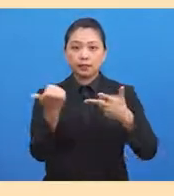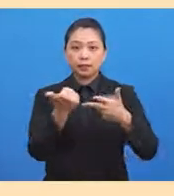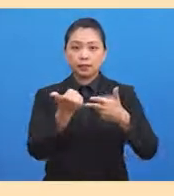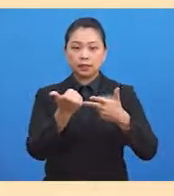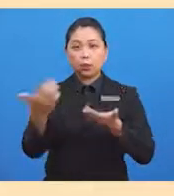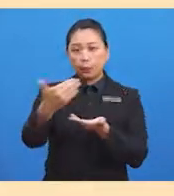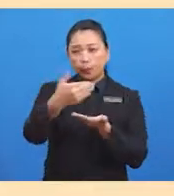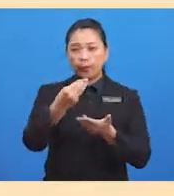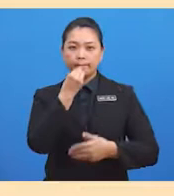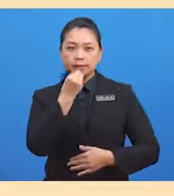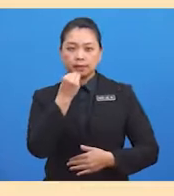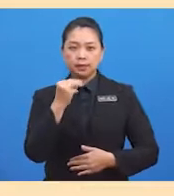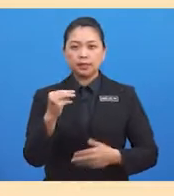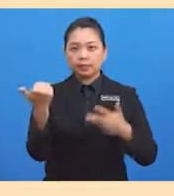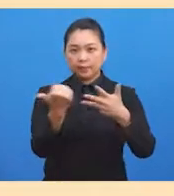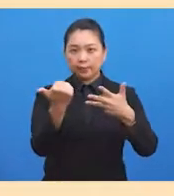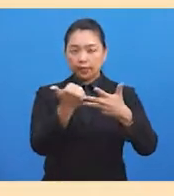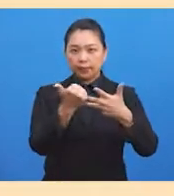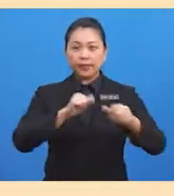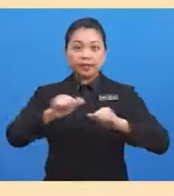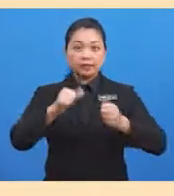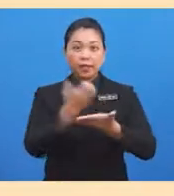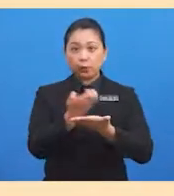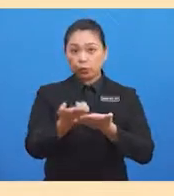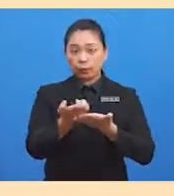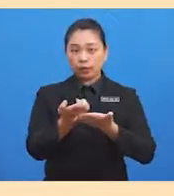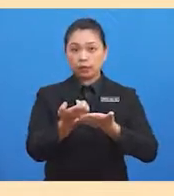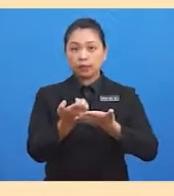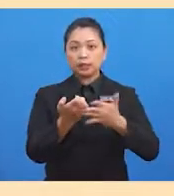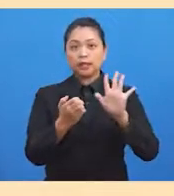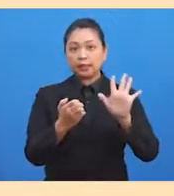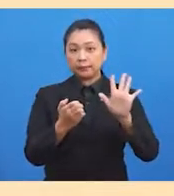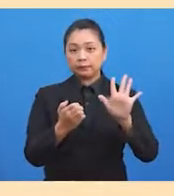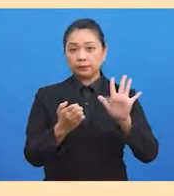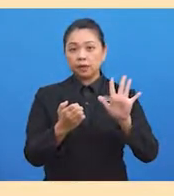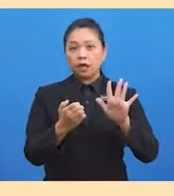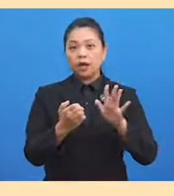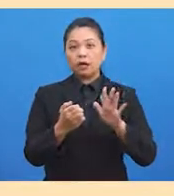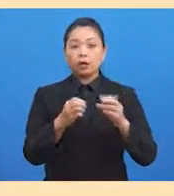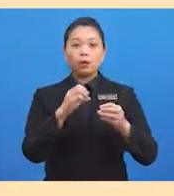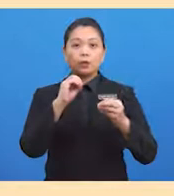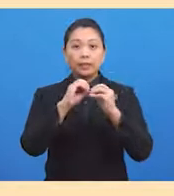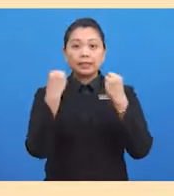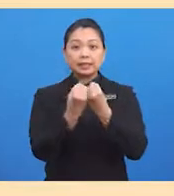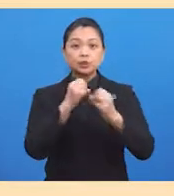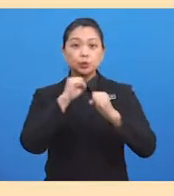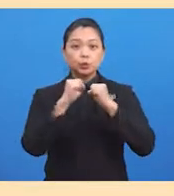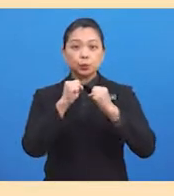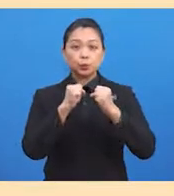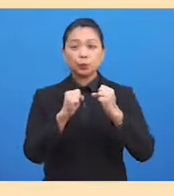makanan. Yang keempat, kegiatan ekonomi. Yang kelima, organisasi sosial. Keenam,